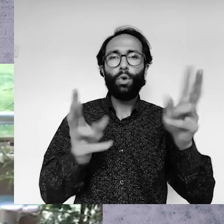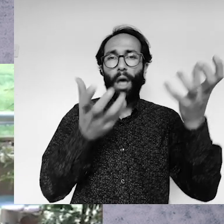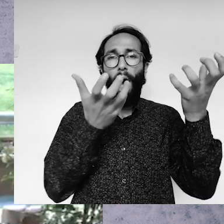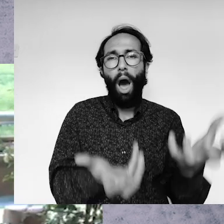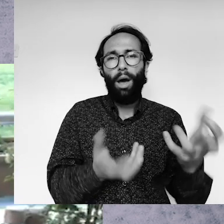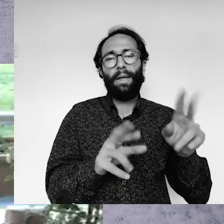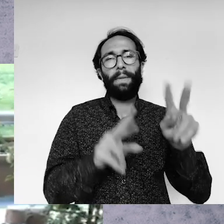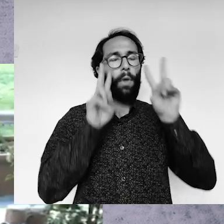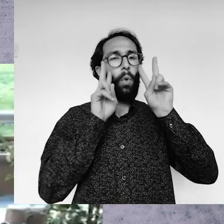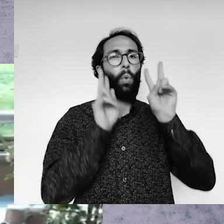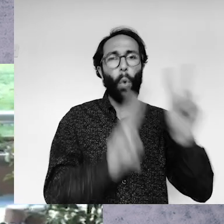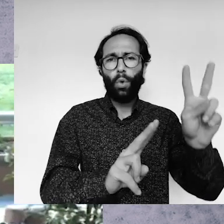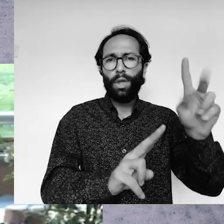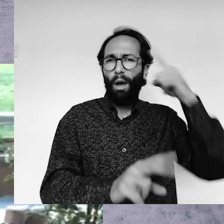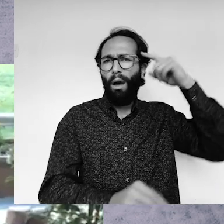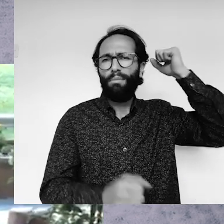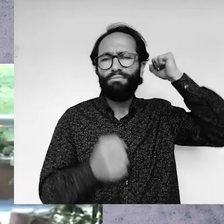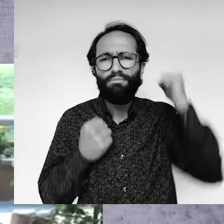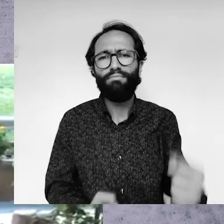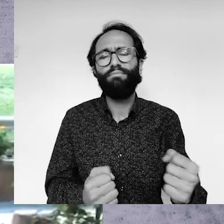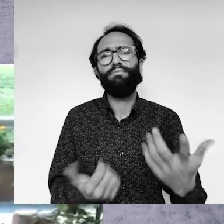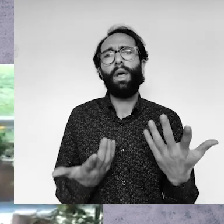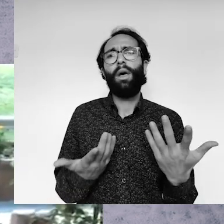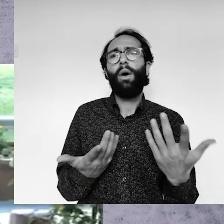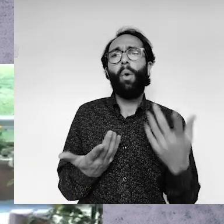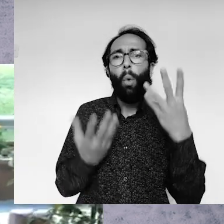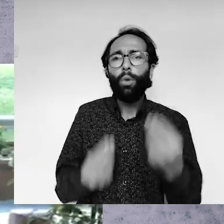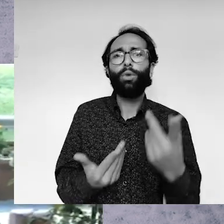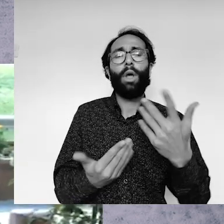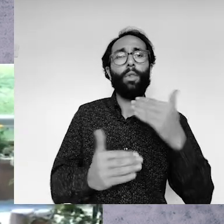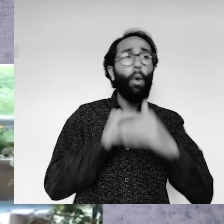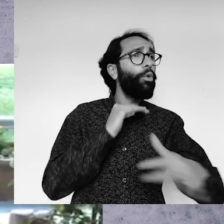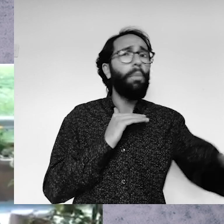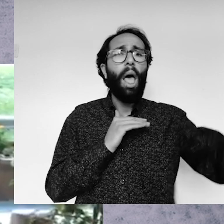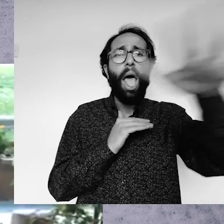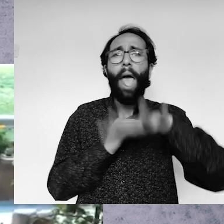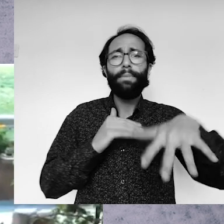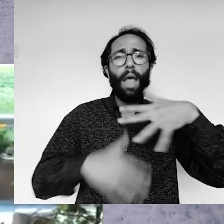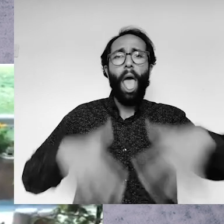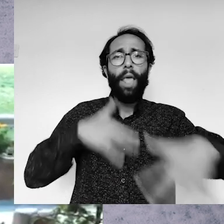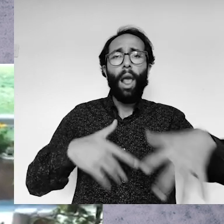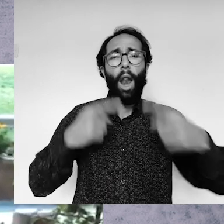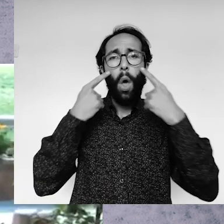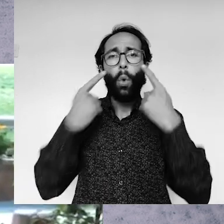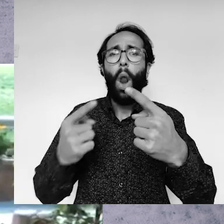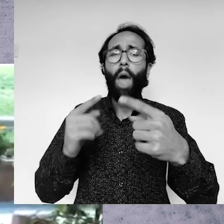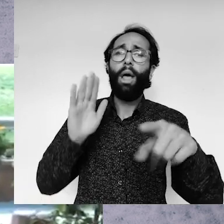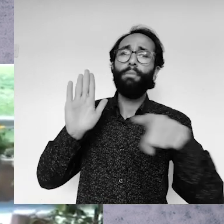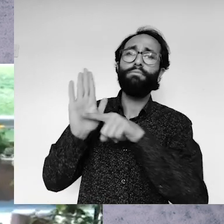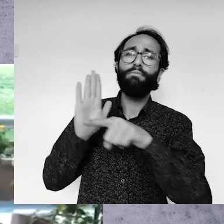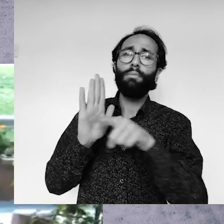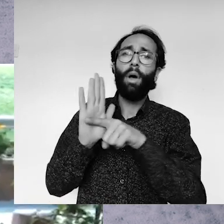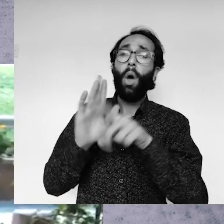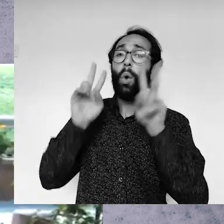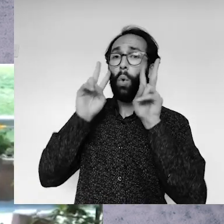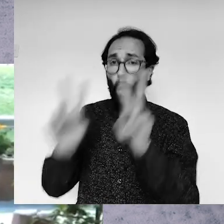olduğu yönündeki kök inançlar, kolektif bilinçteki negatif algı